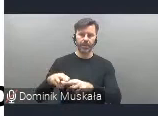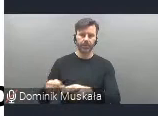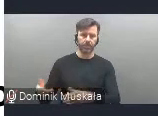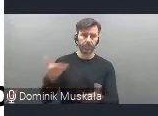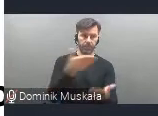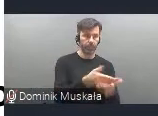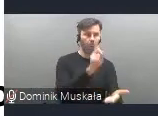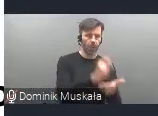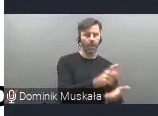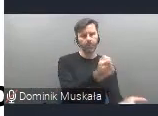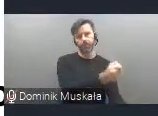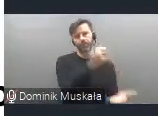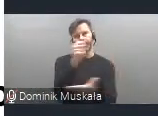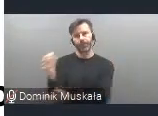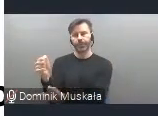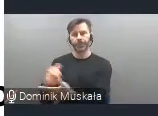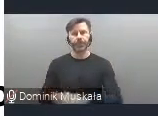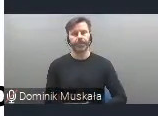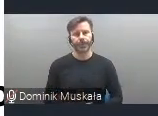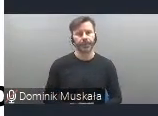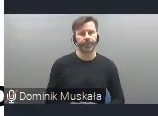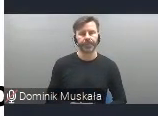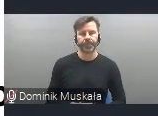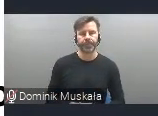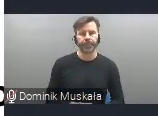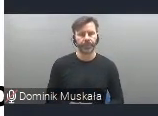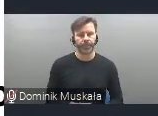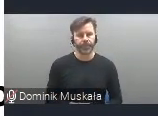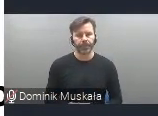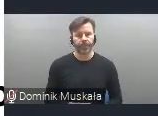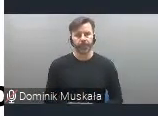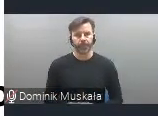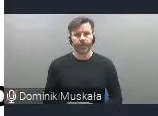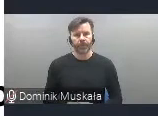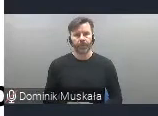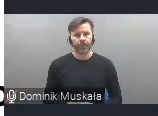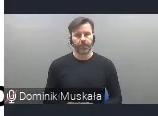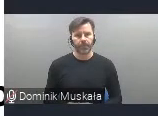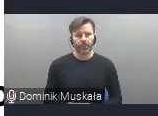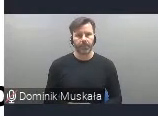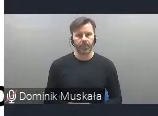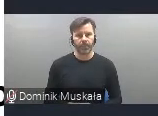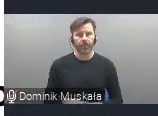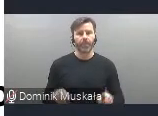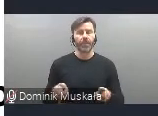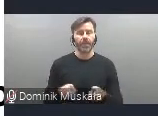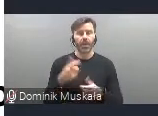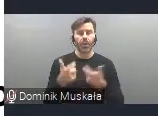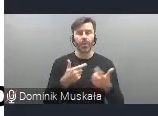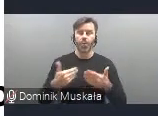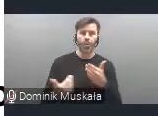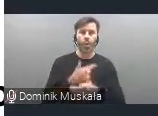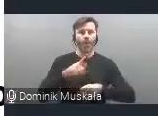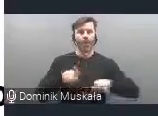wrzucić. Także ma być uczyniona pieczeń doskonałości nowego Bauchozu i znaki jakości, które będą